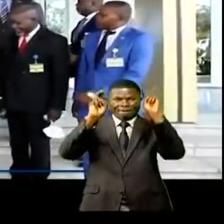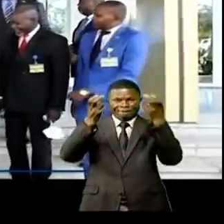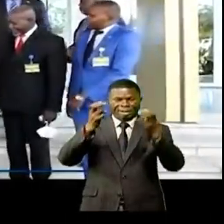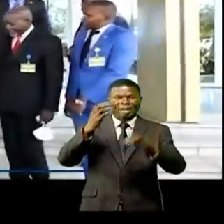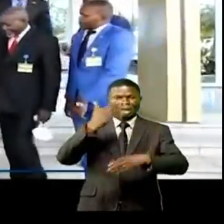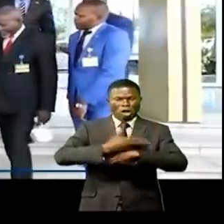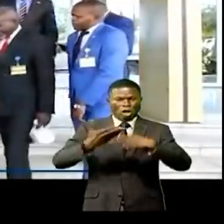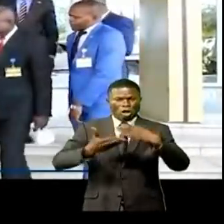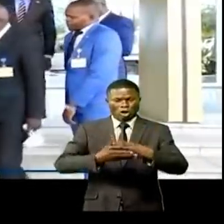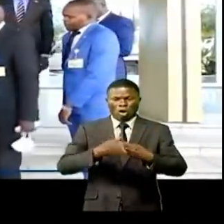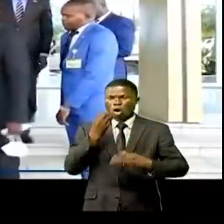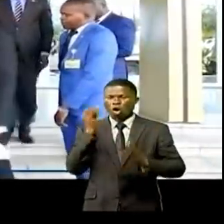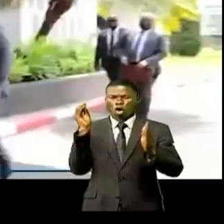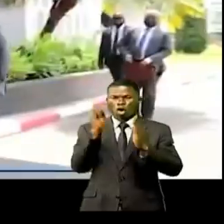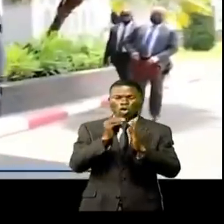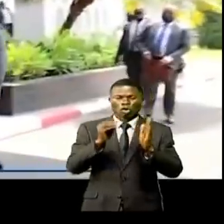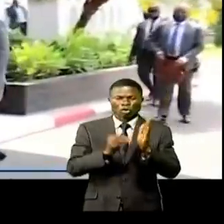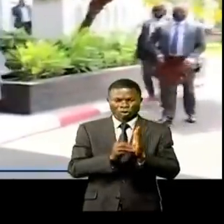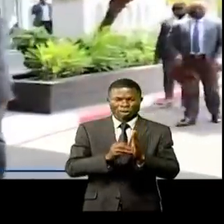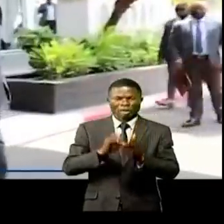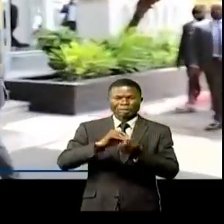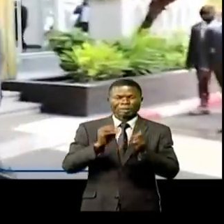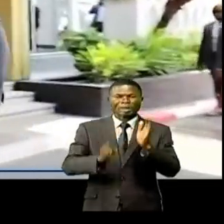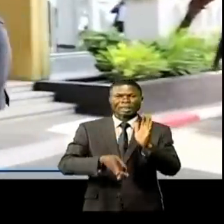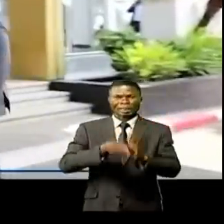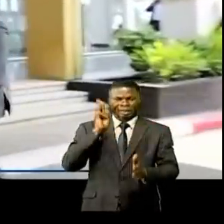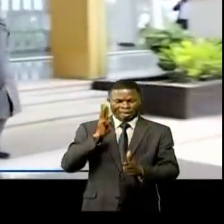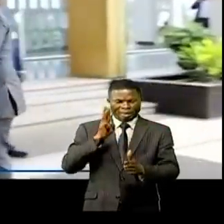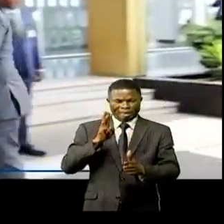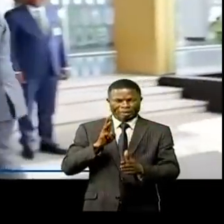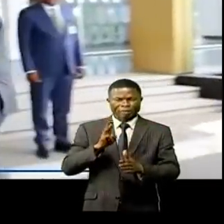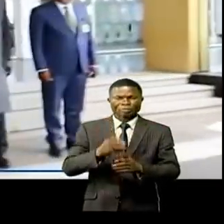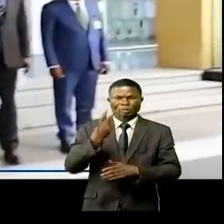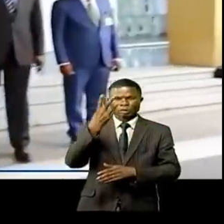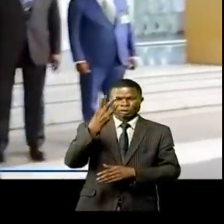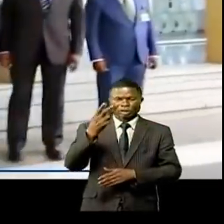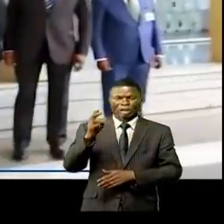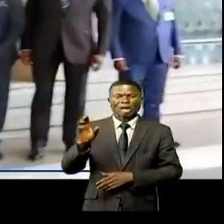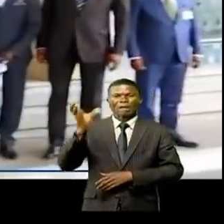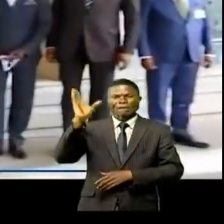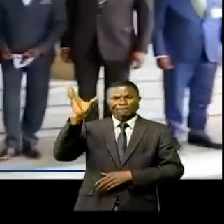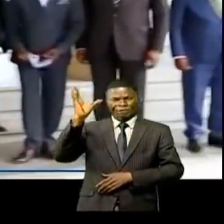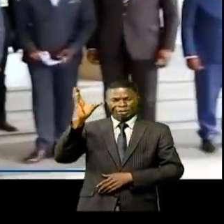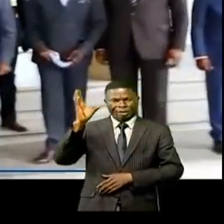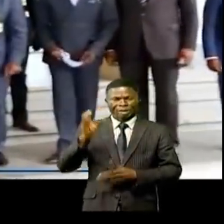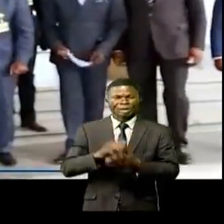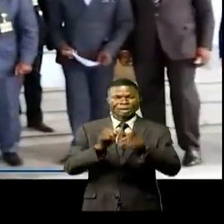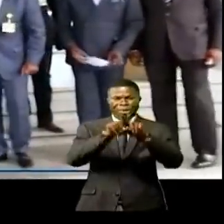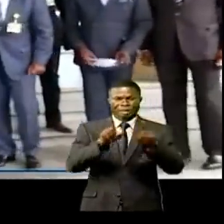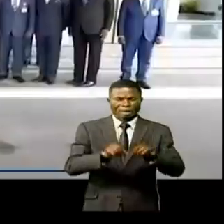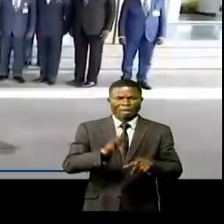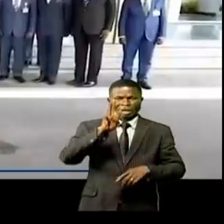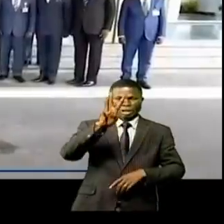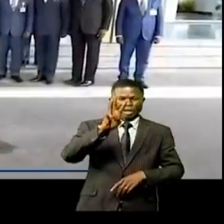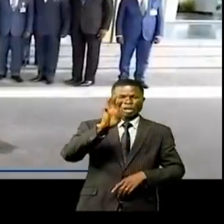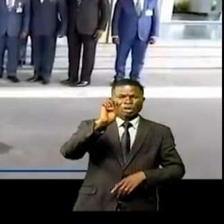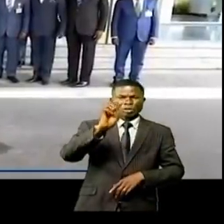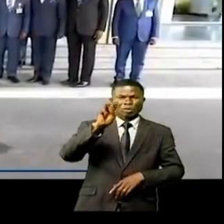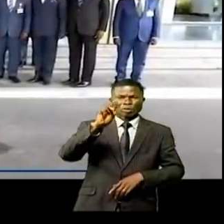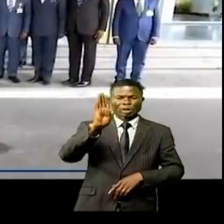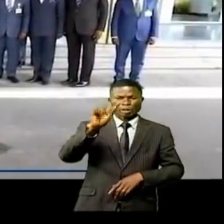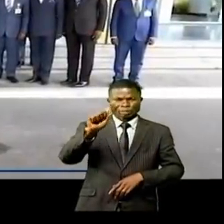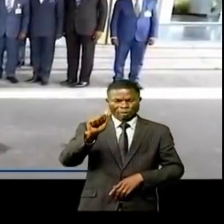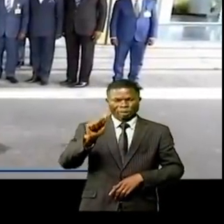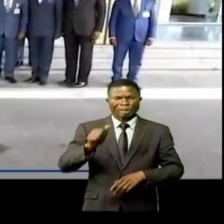2013 en hommage à Patrice Emery Lumumba. Elle est constituée des deux collectivités, dont Onaloa et Oemboniama, dans le territoire des